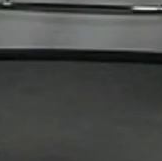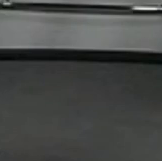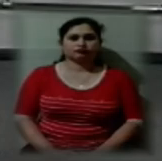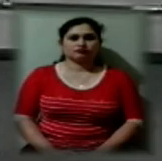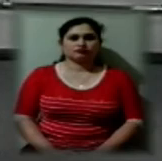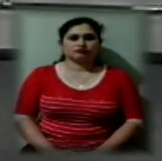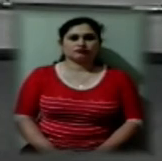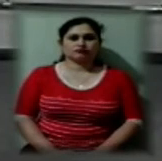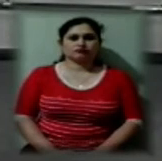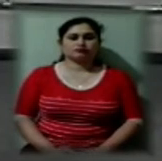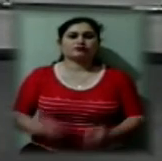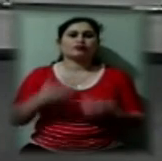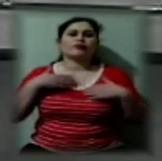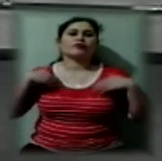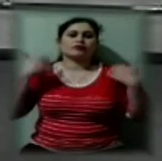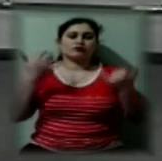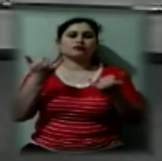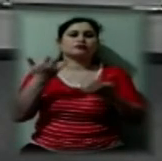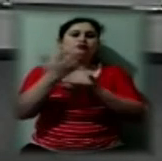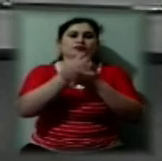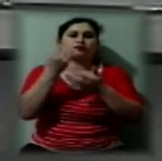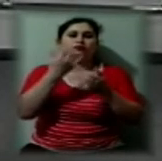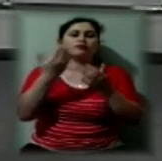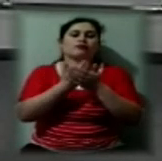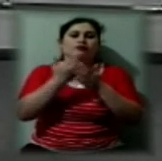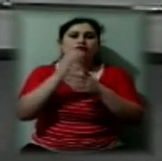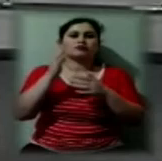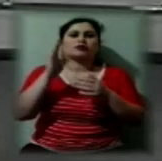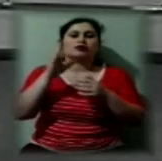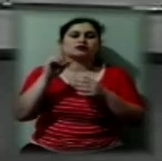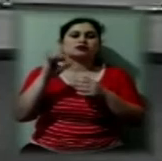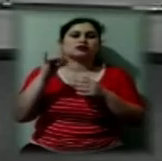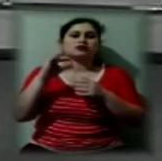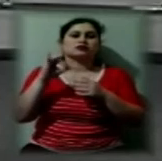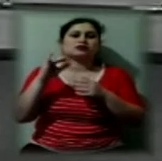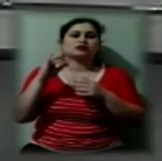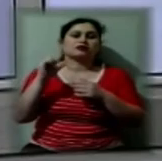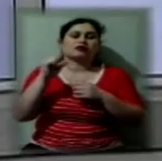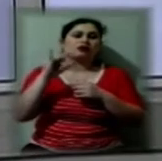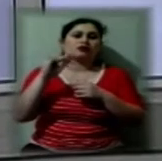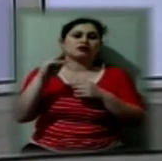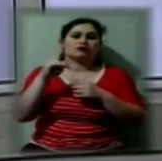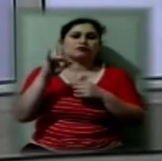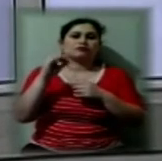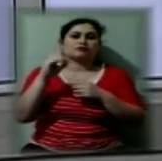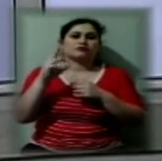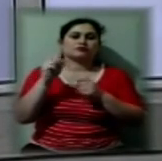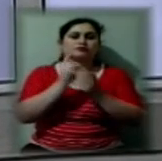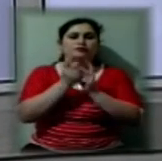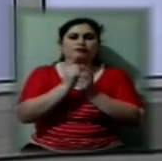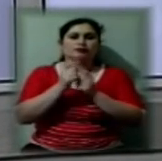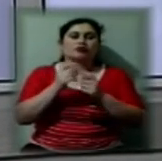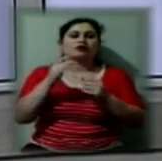Моє вітання. Продовжуємо інформаційну добу. У студії Ксенія Сіліна, сурдопереклад Аліна Краєвська. Родина з